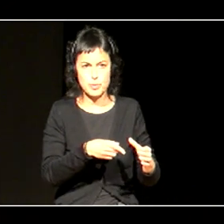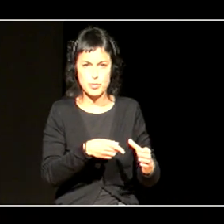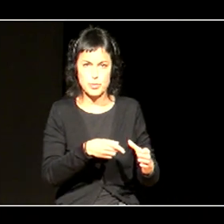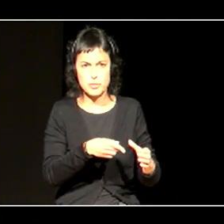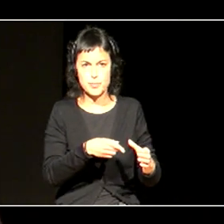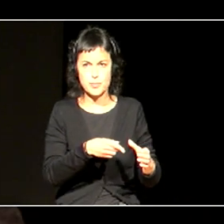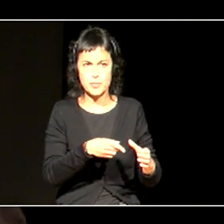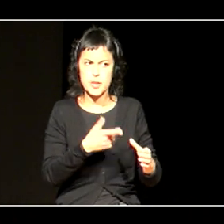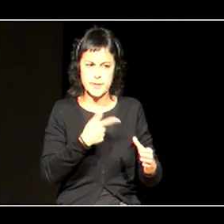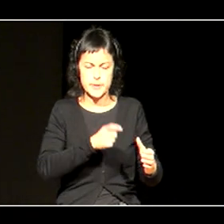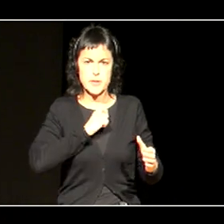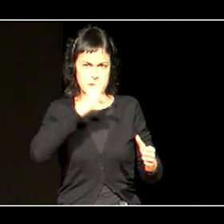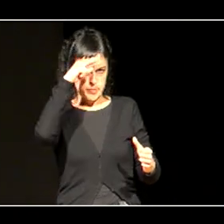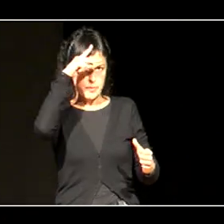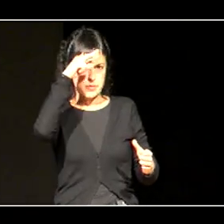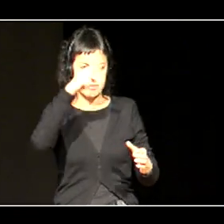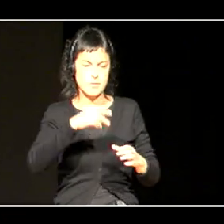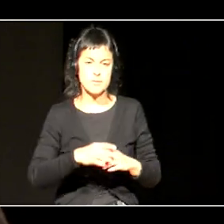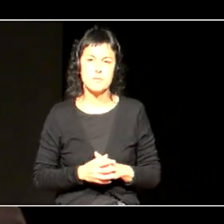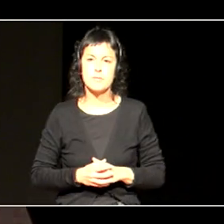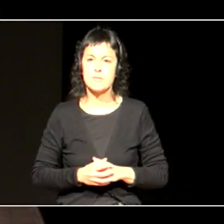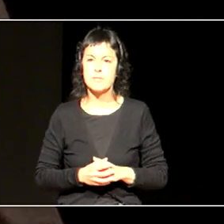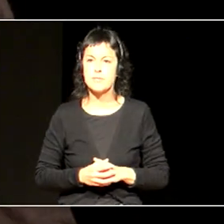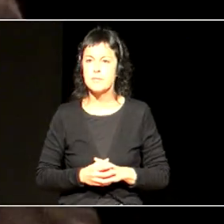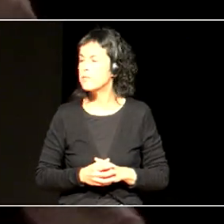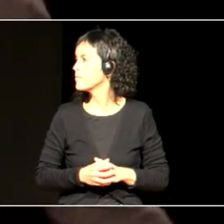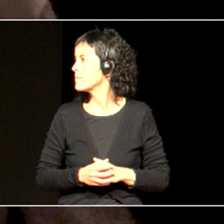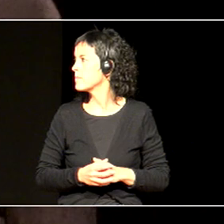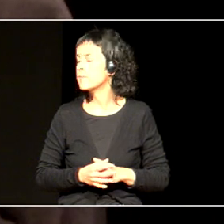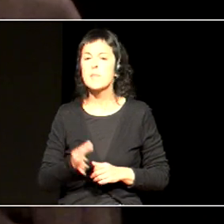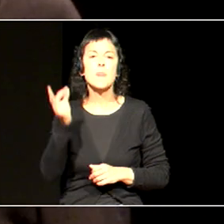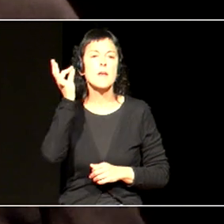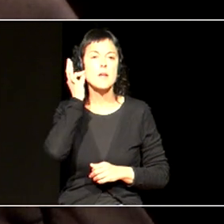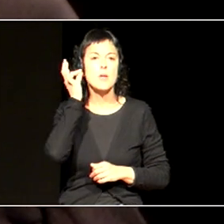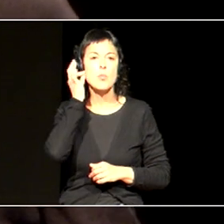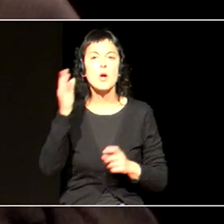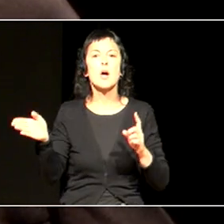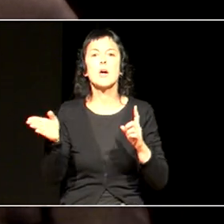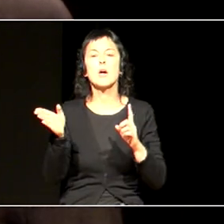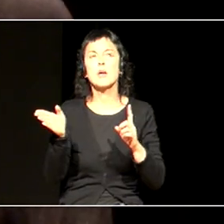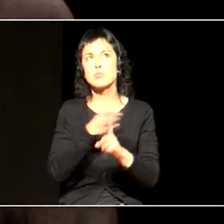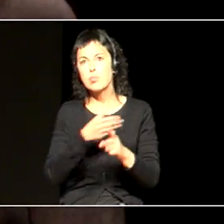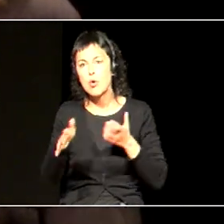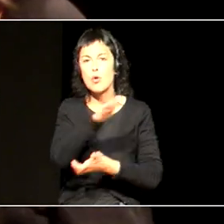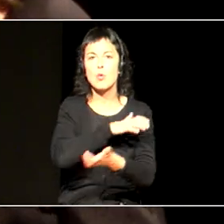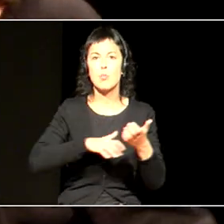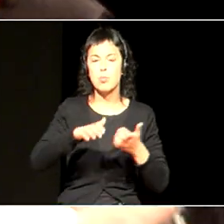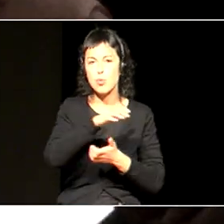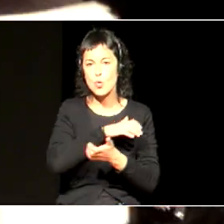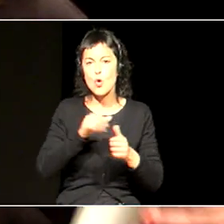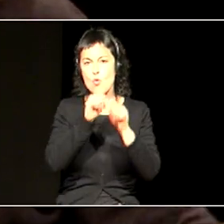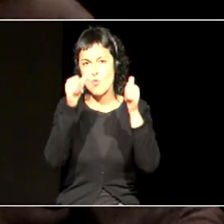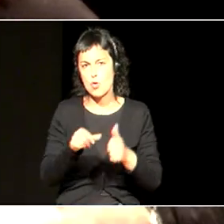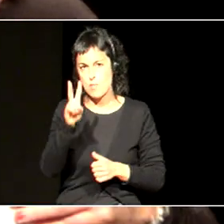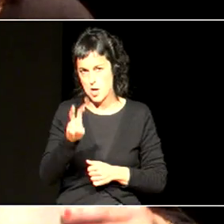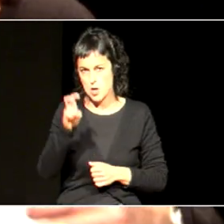ba, prekupantia, ez? Eta, bueno, emakumen aurkako indarkerien modu berriak, bebai, gaur goizia, siberbulin dalata, estala, eta